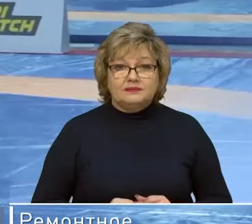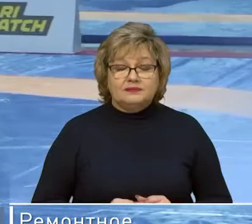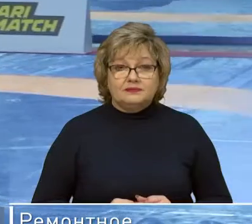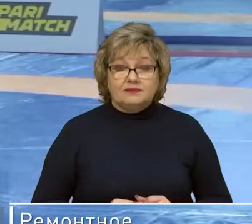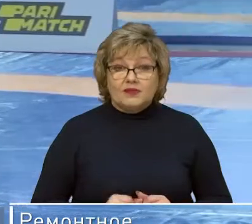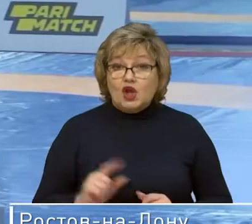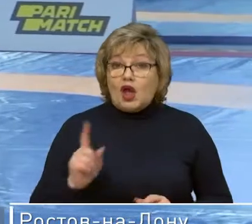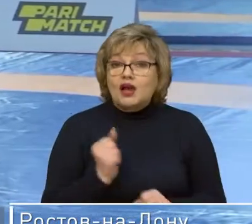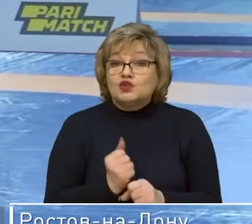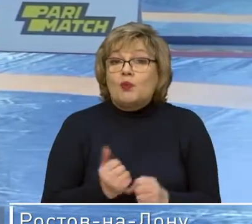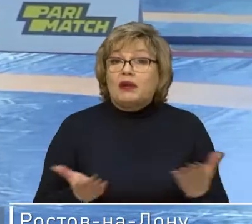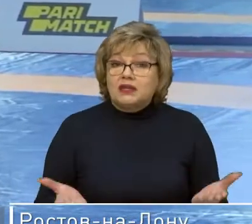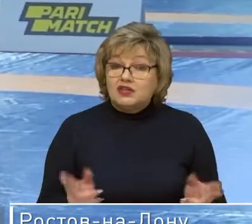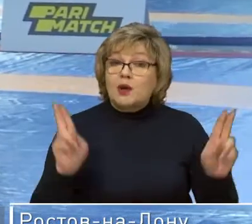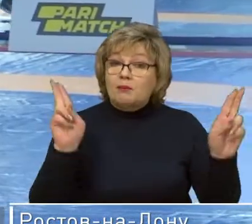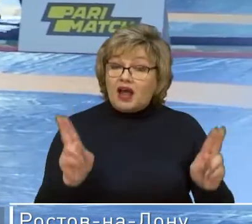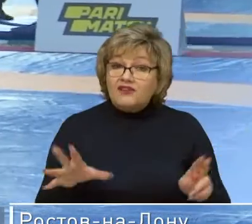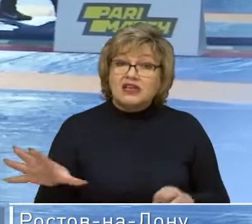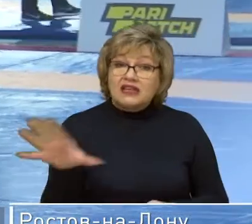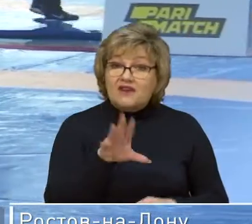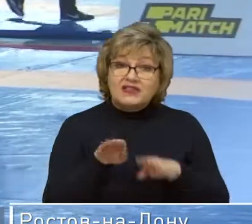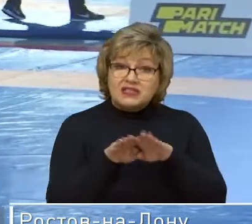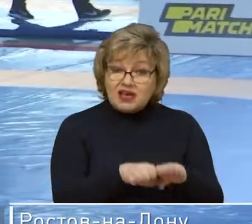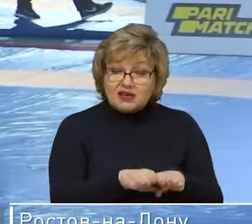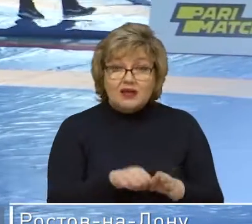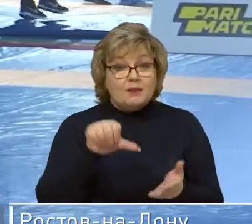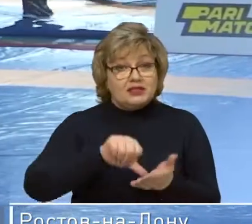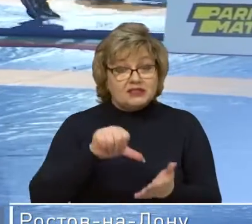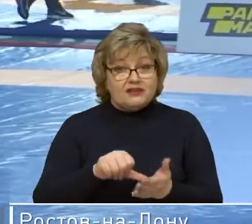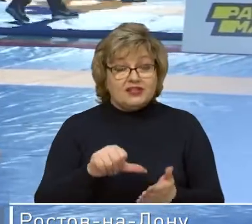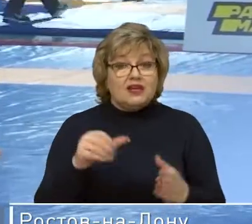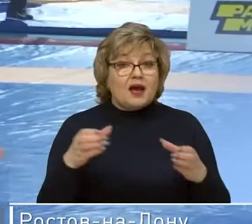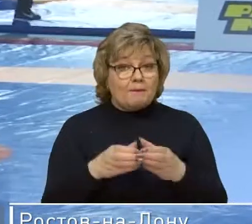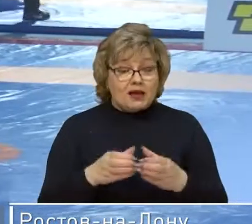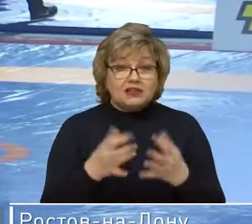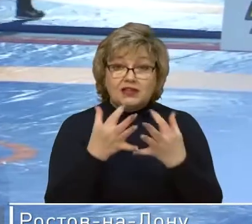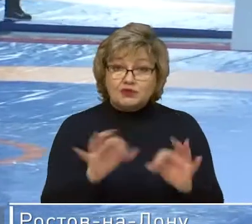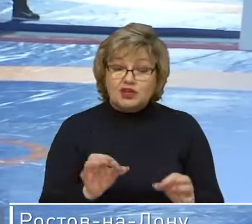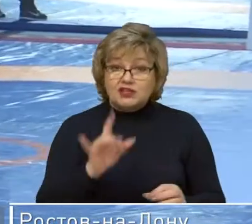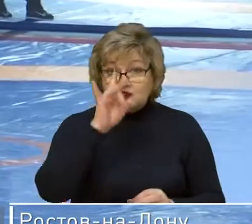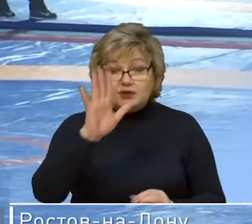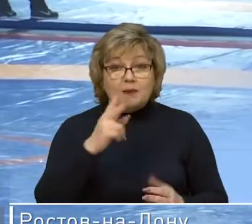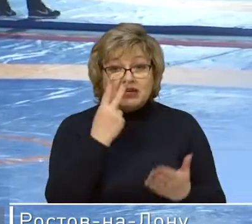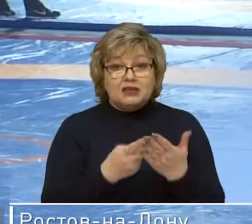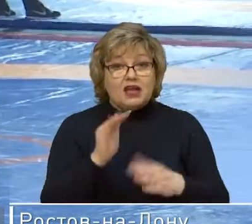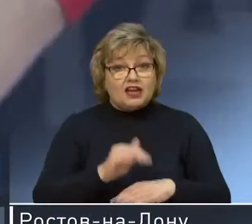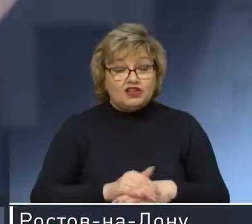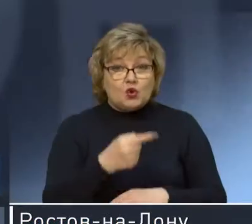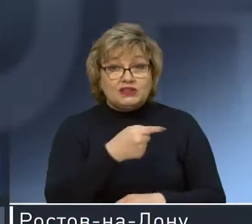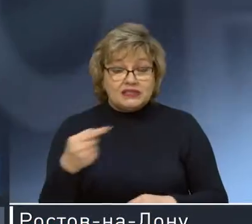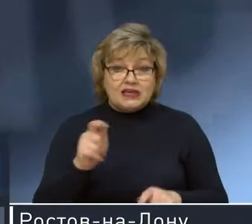А что поделаешь? Правило для всех. Каждый спортсмен и представитель команды допускается до чемпионата только при наличии